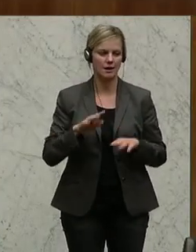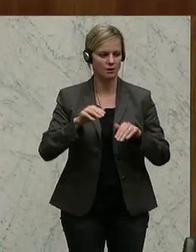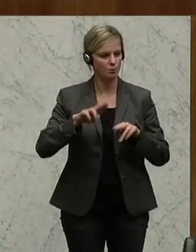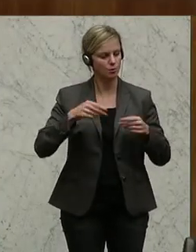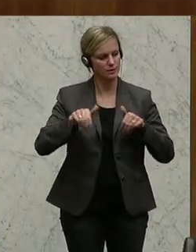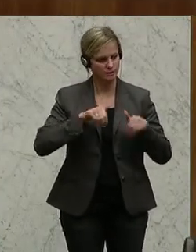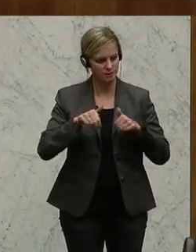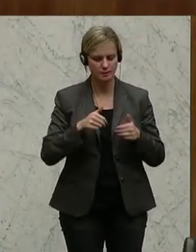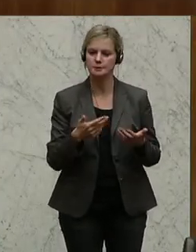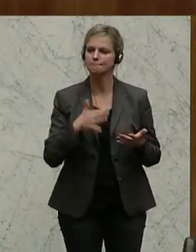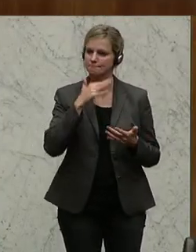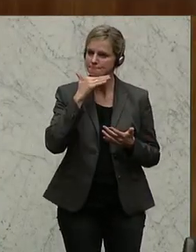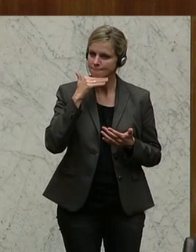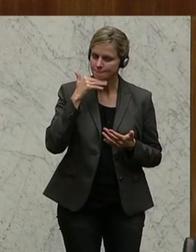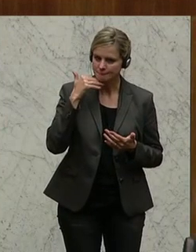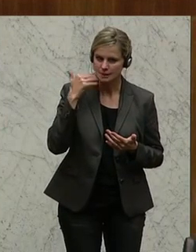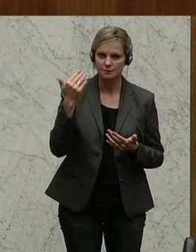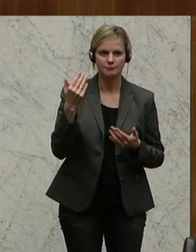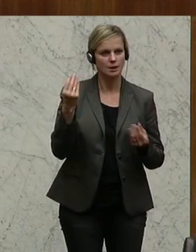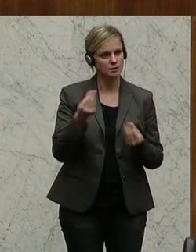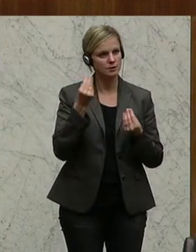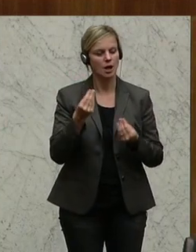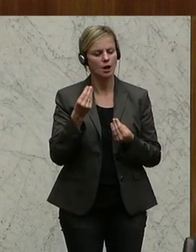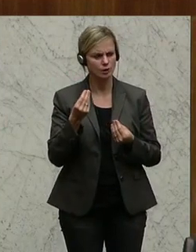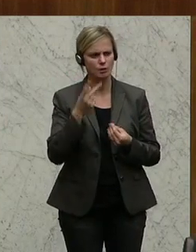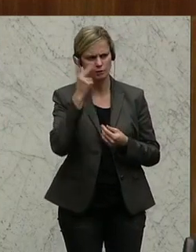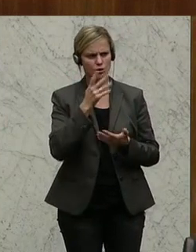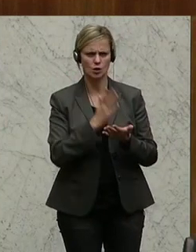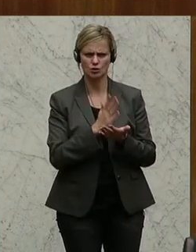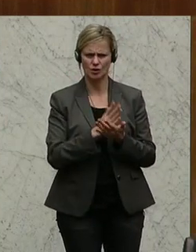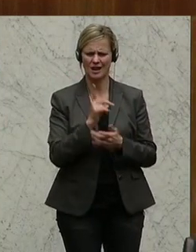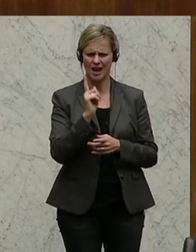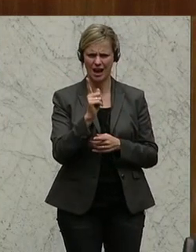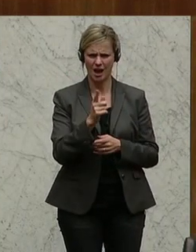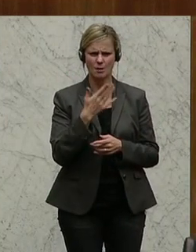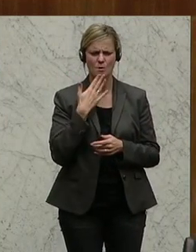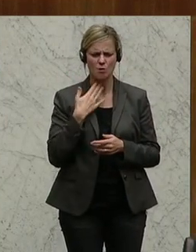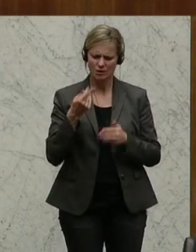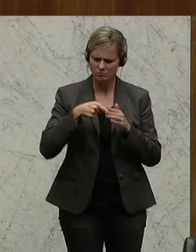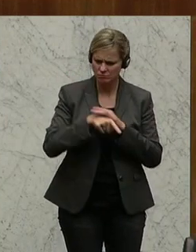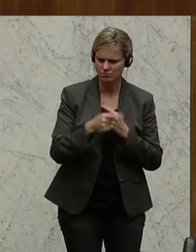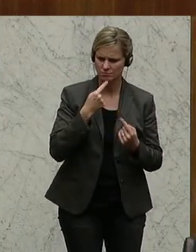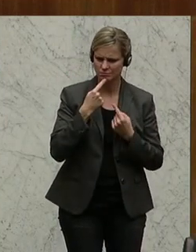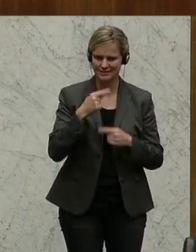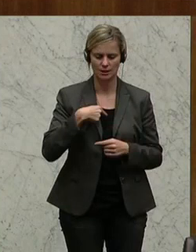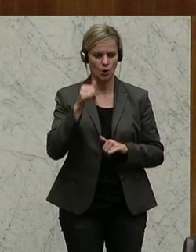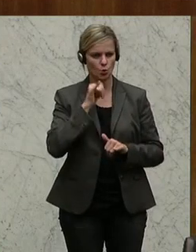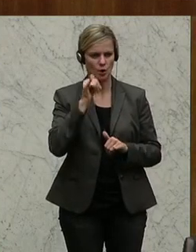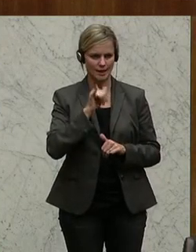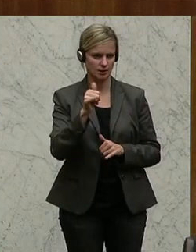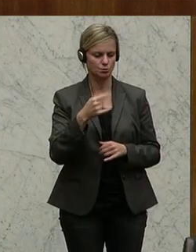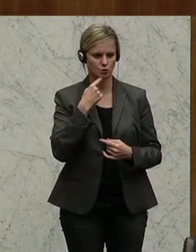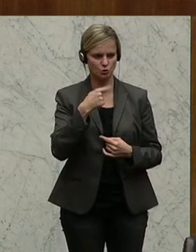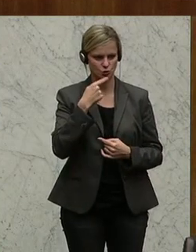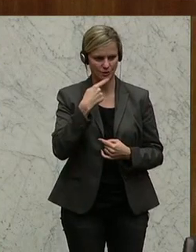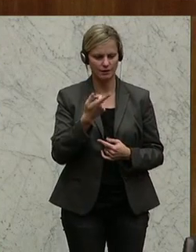Punkten kann ich den Vorstellungen meines Kollegen zu allem nachvollziehen, aber lassen Sie mich ein bisschen weiter ausholen. Als Tourismus-Sprecher orientiere ich mich